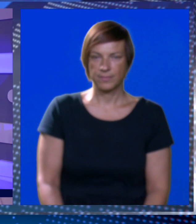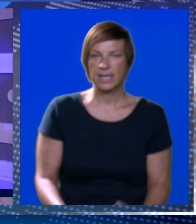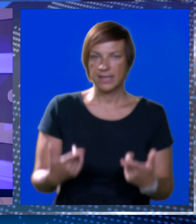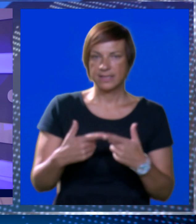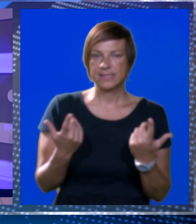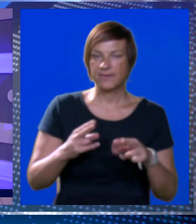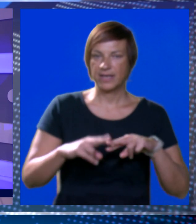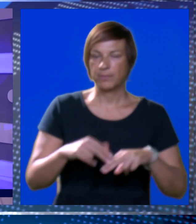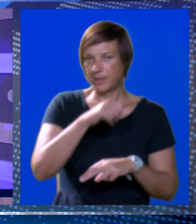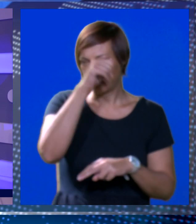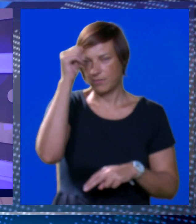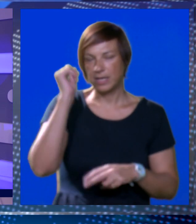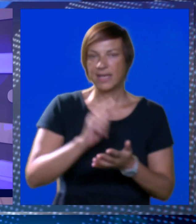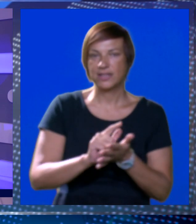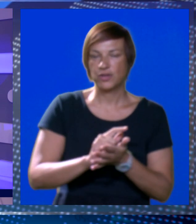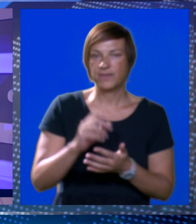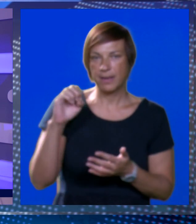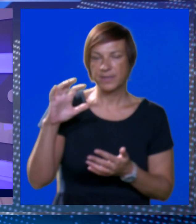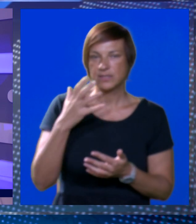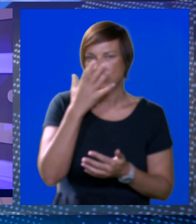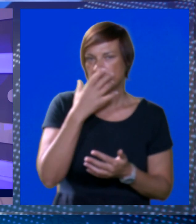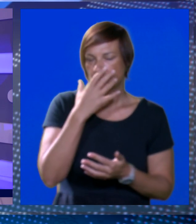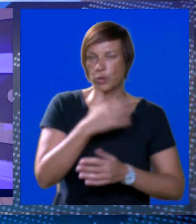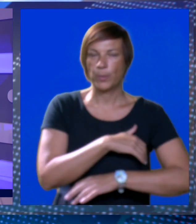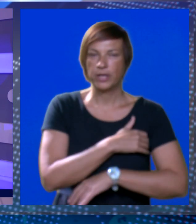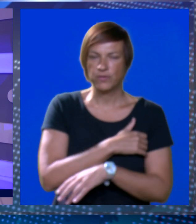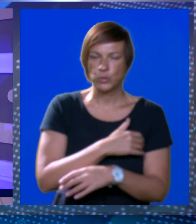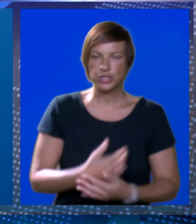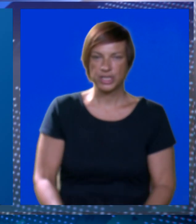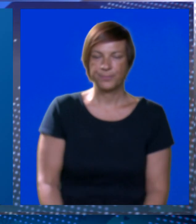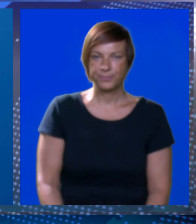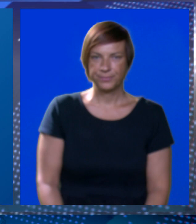Za vikend pravo ljetno vrijeme, sunčano, toplo i vruće.